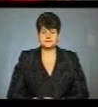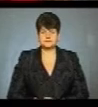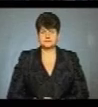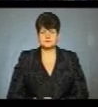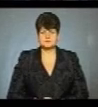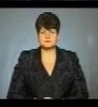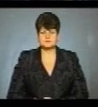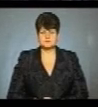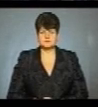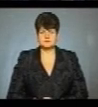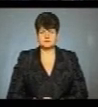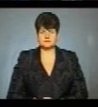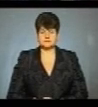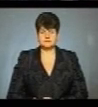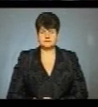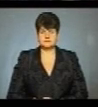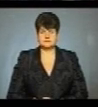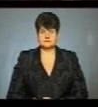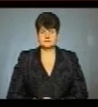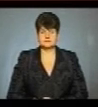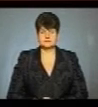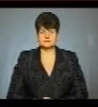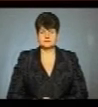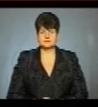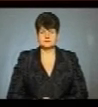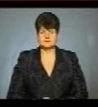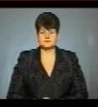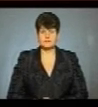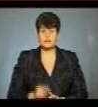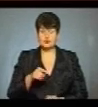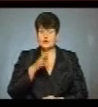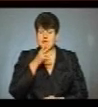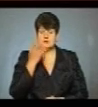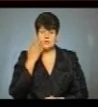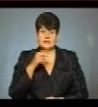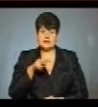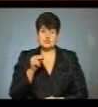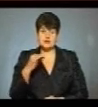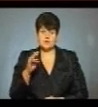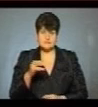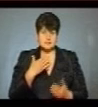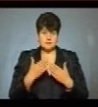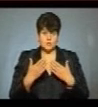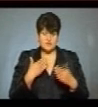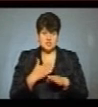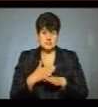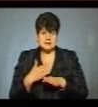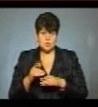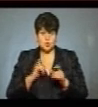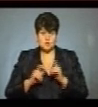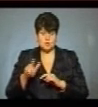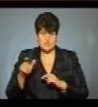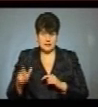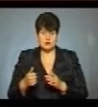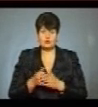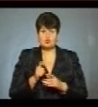Панчук, новини на Суспільному, Тернопіль. У той час, коли Лідія Чайковська спілкувалася з частиною студентів, до